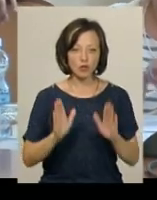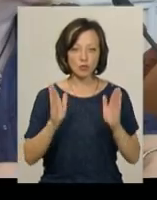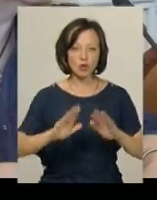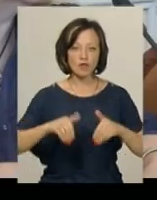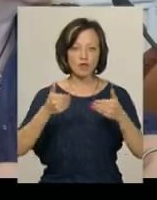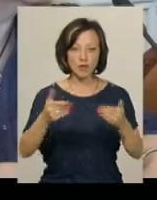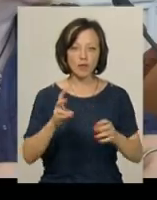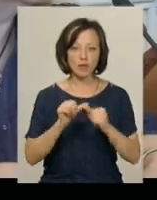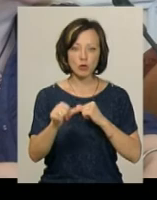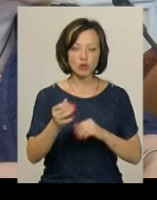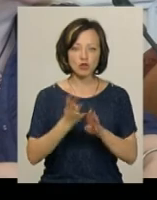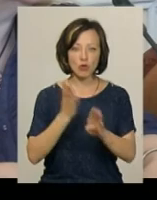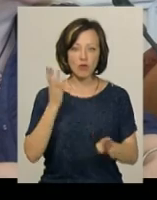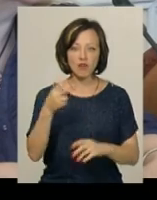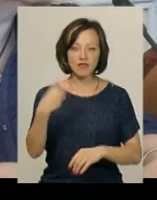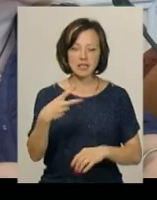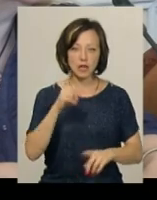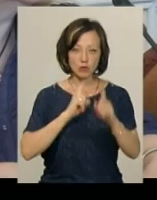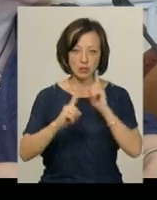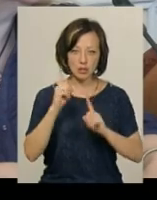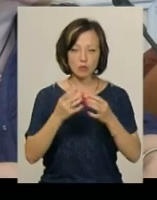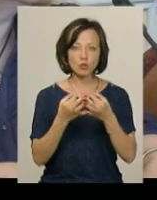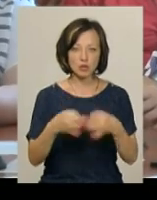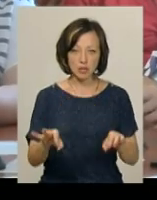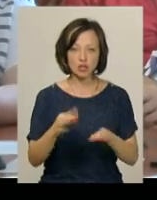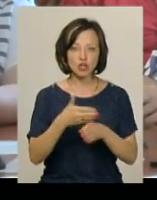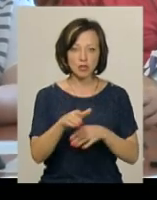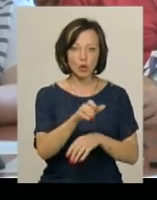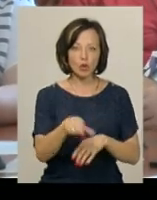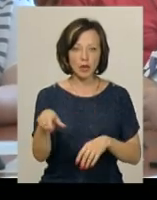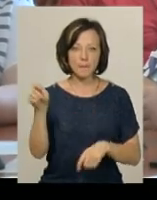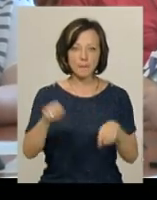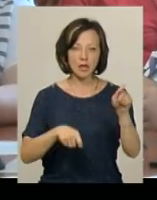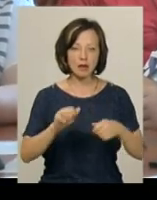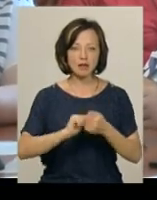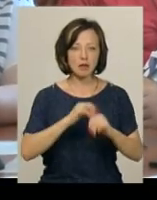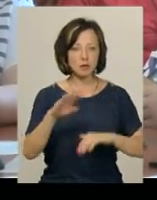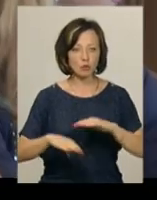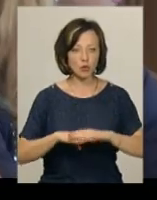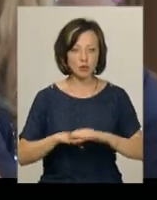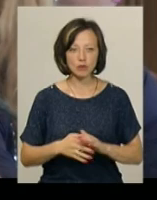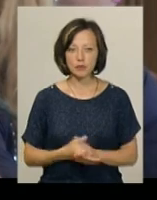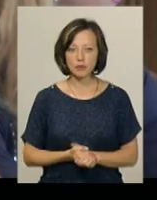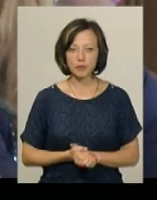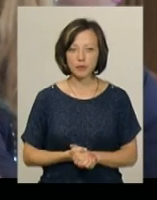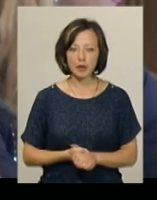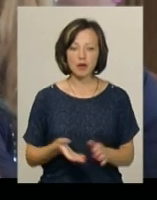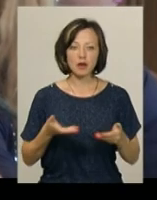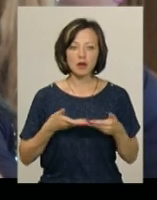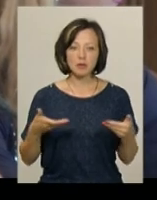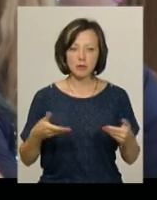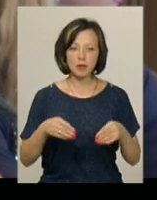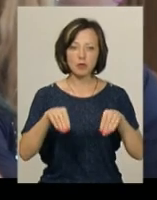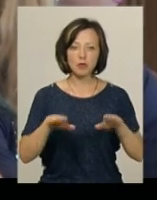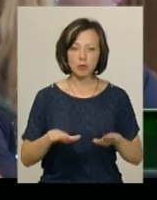буде винесено на позачергову 20-ту сесію. Постили на засідання і частину людей, які приїхали з Кам'янця-Подільського. Ми пропонуємо